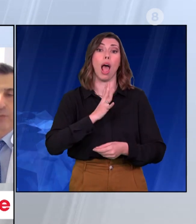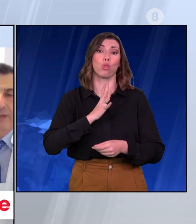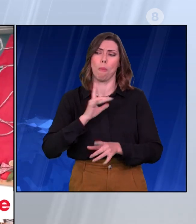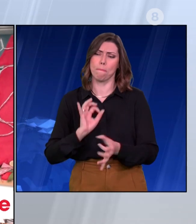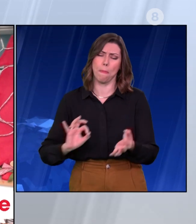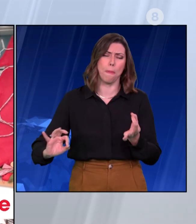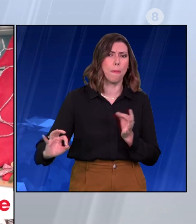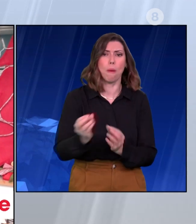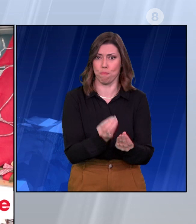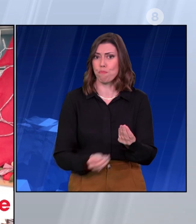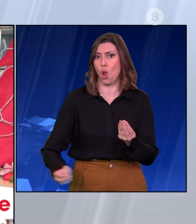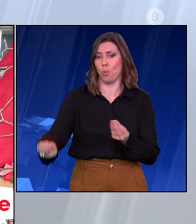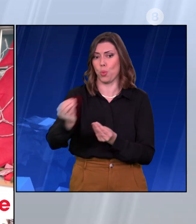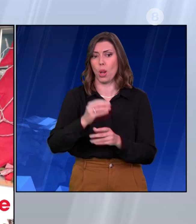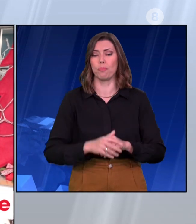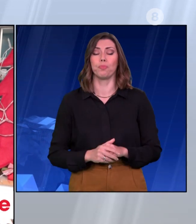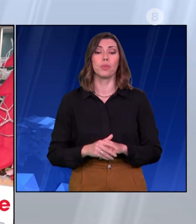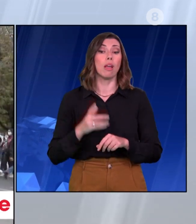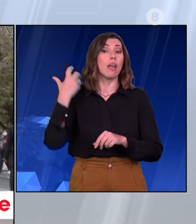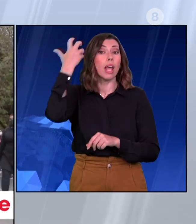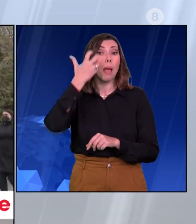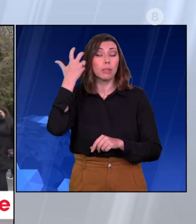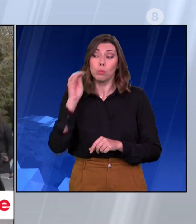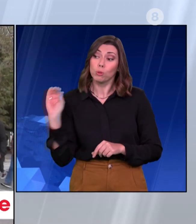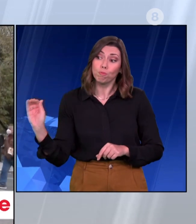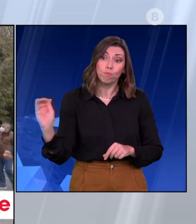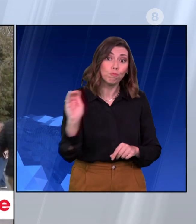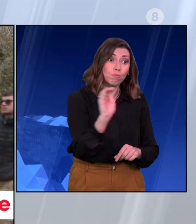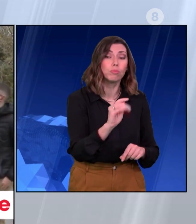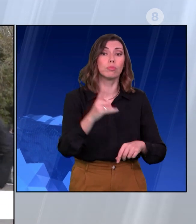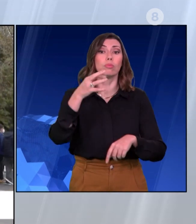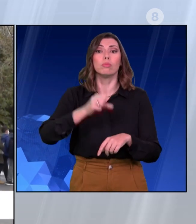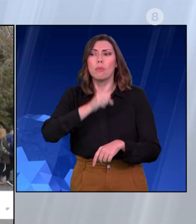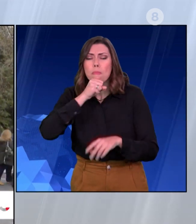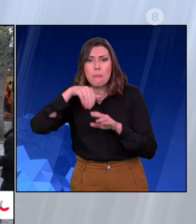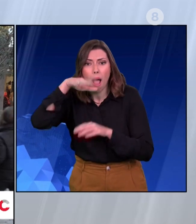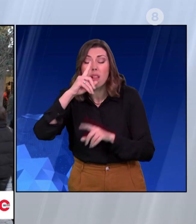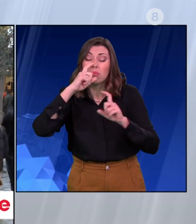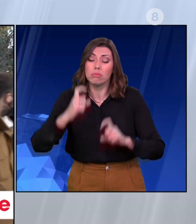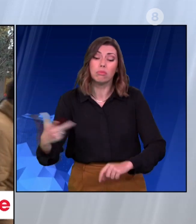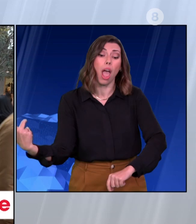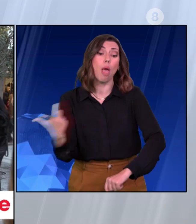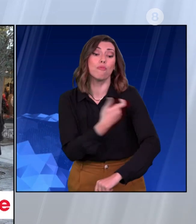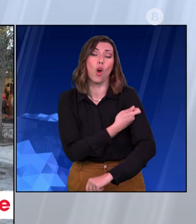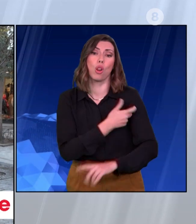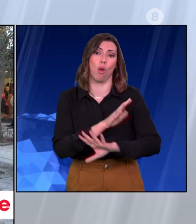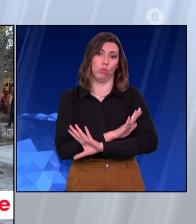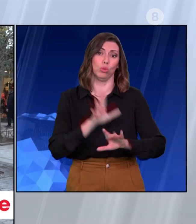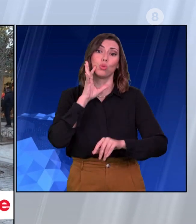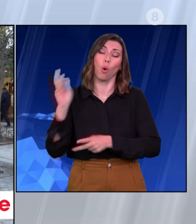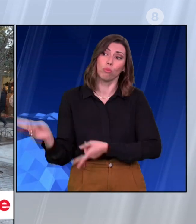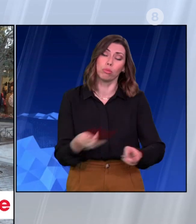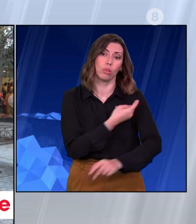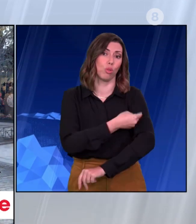Η ισχυρή σύσταση των επιστήμων στις ευπαθείς ομάδες παραμένει ο εμβολιασμός κατά του COVID αλλά και της γρήπης για να αποφύγουν τυχόν νοσηλεία.